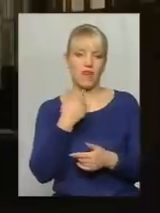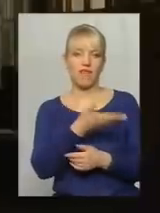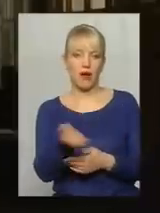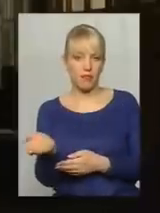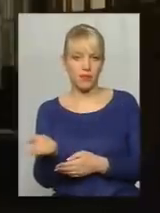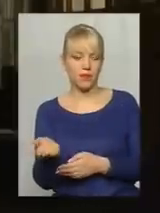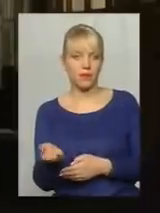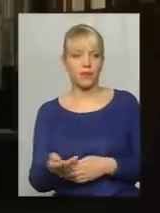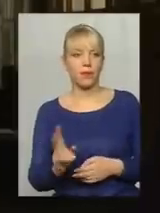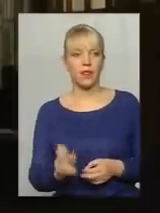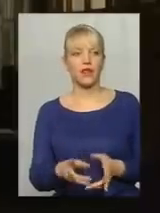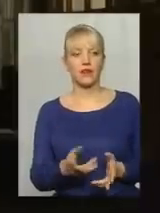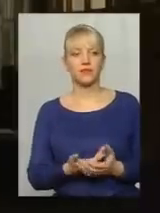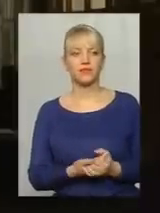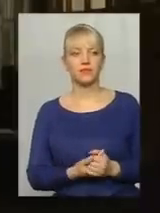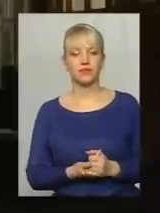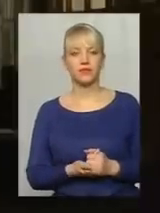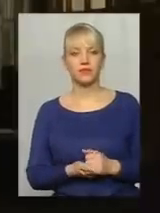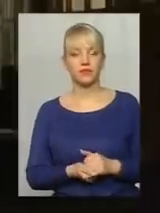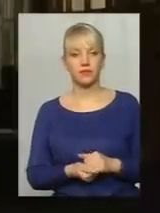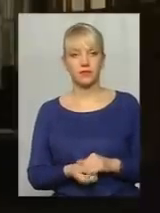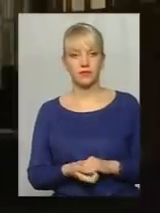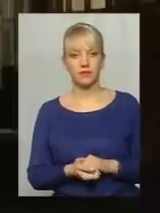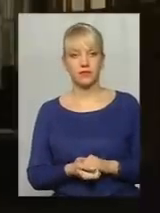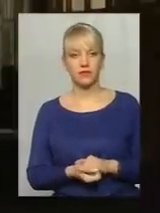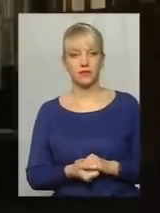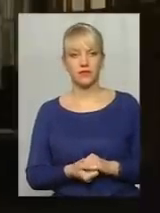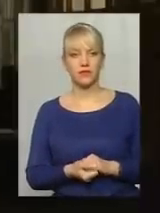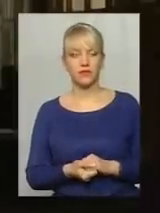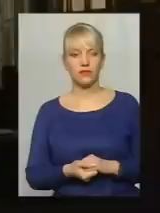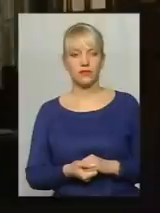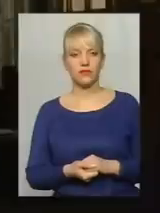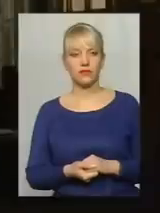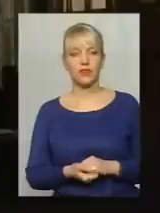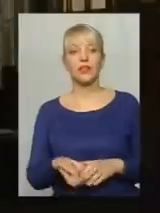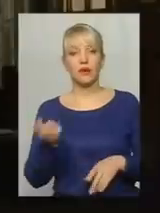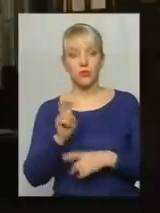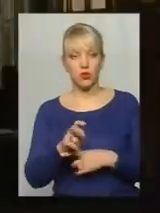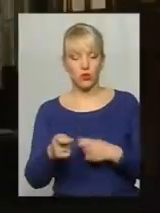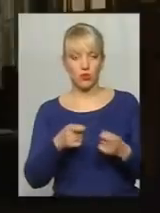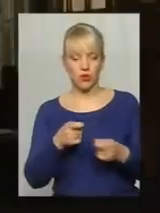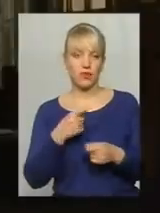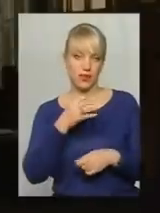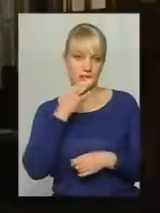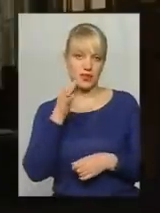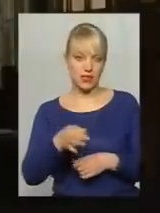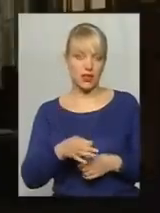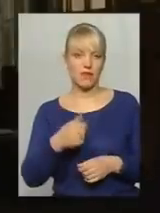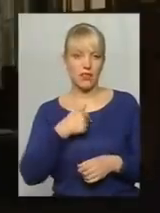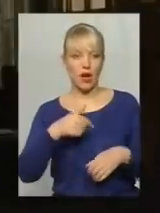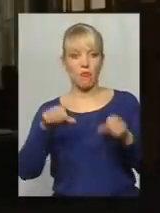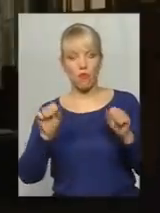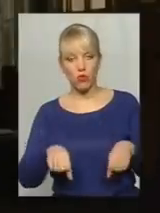якби, ключовий, ну, скажімо, прийшов управитель і сказав, я